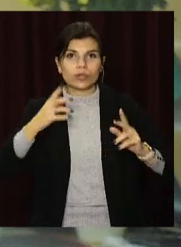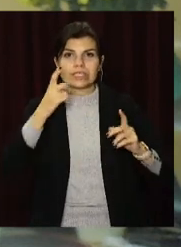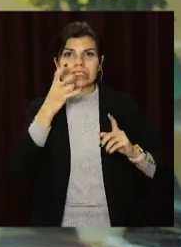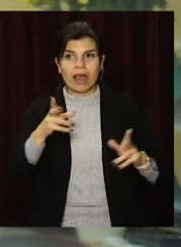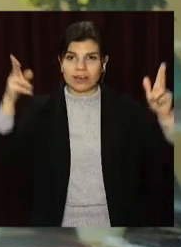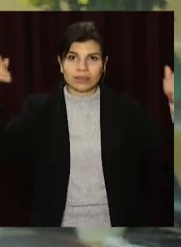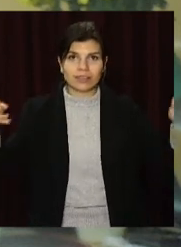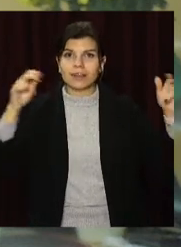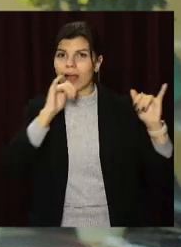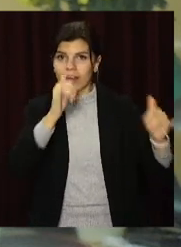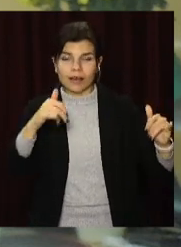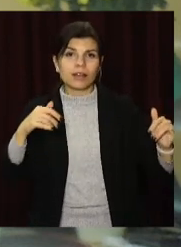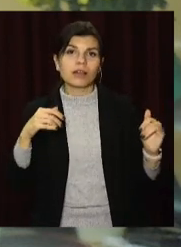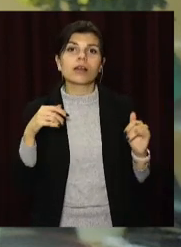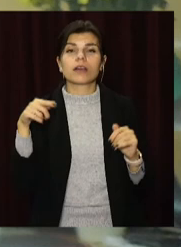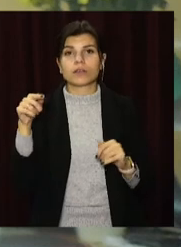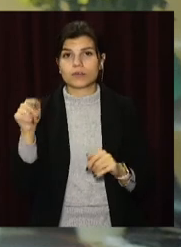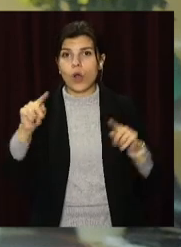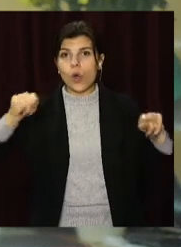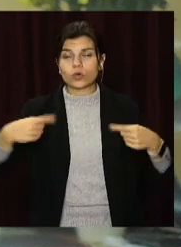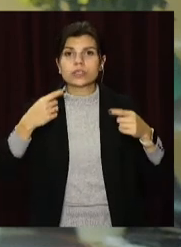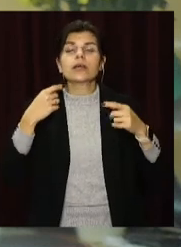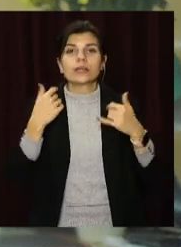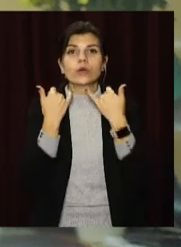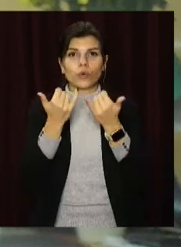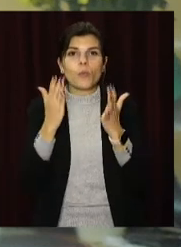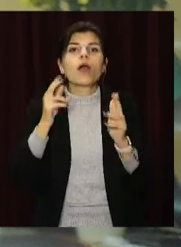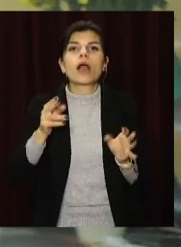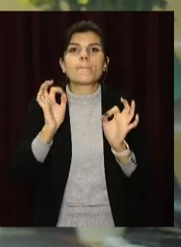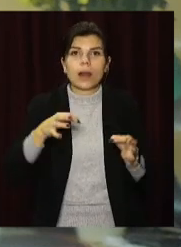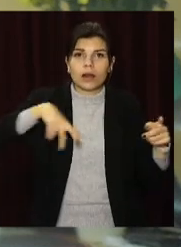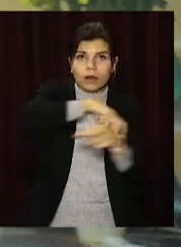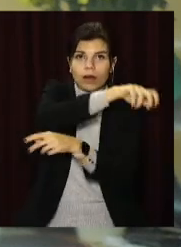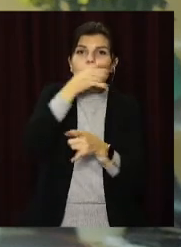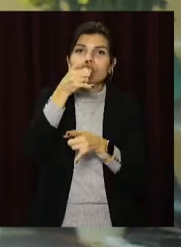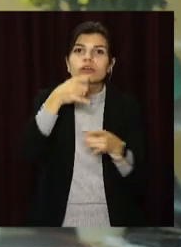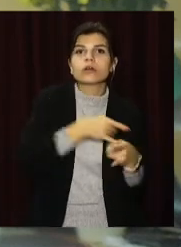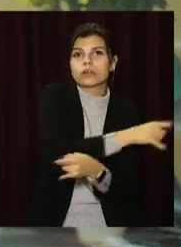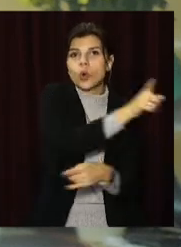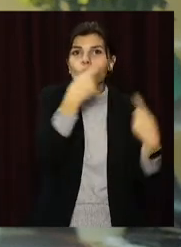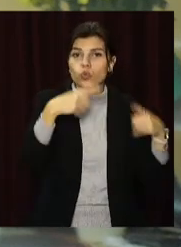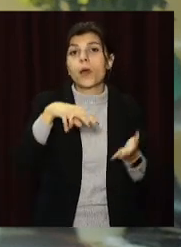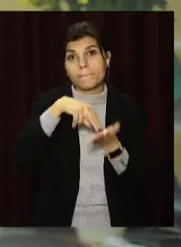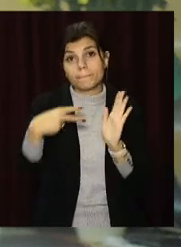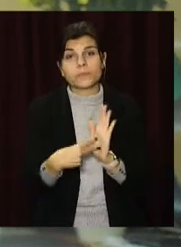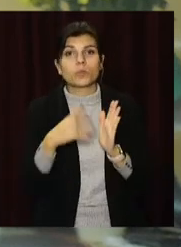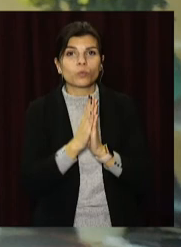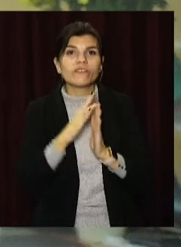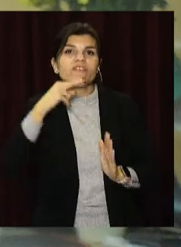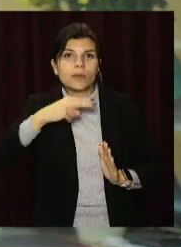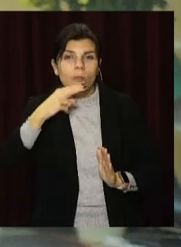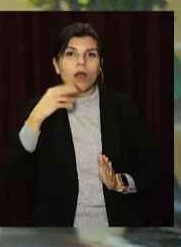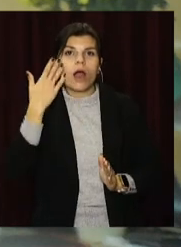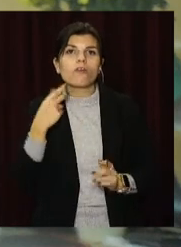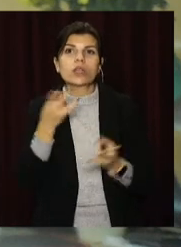знаки та огорожі. Крім цього, організують схему об'їзду та проходу пішоходів. Тож враховуйте це, плануючи свій маршрут.